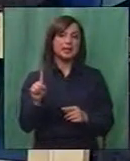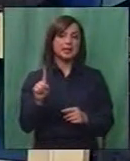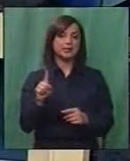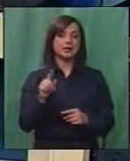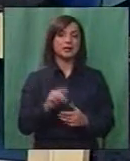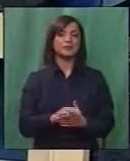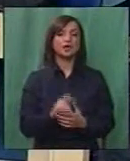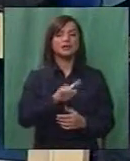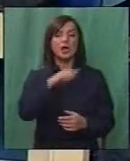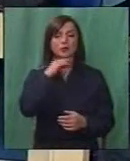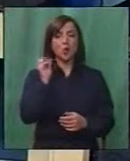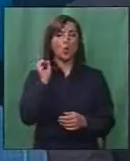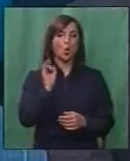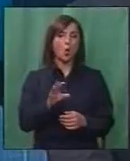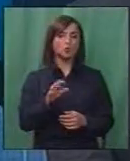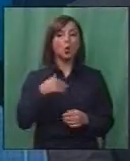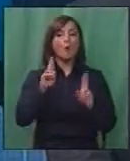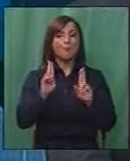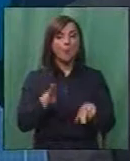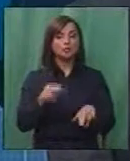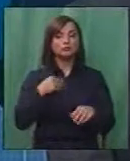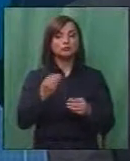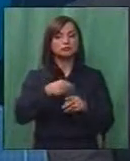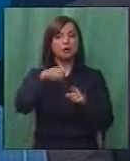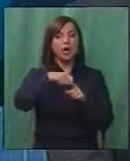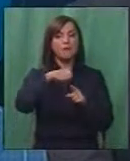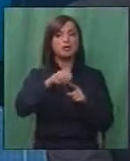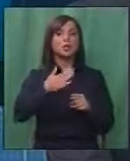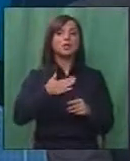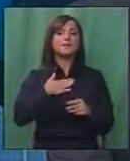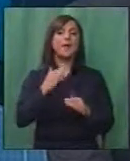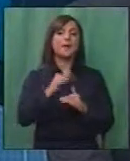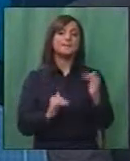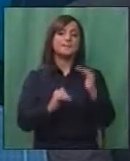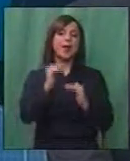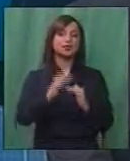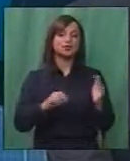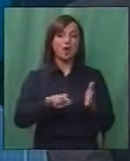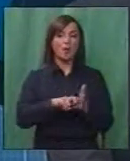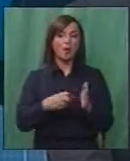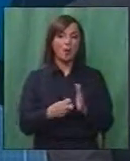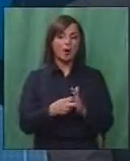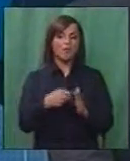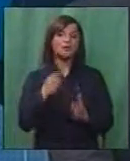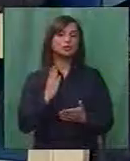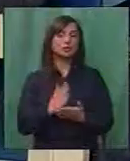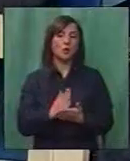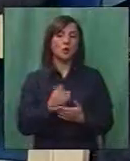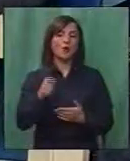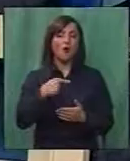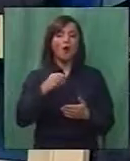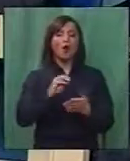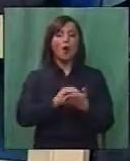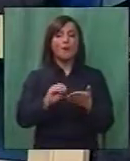многу лош, може да се надгради. Меѓутоа, ние имаме практични проблеми, што тоа што го